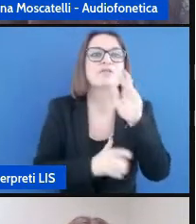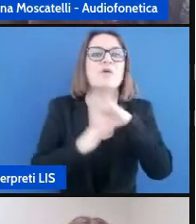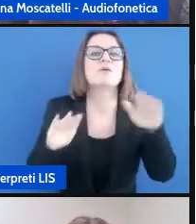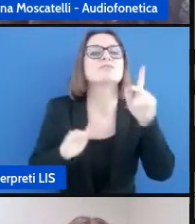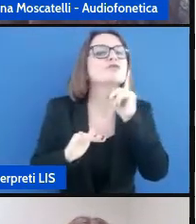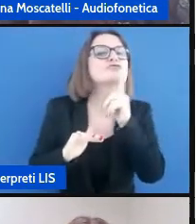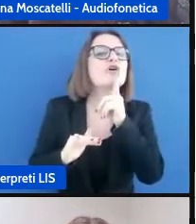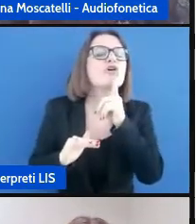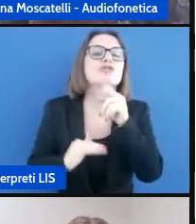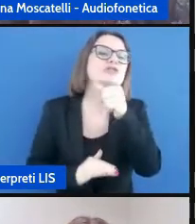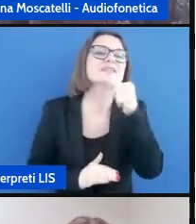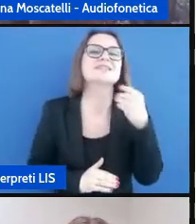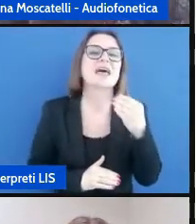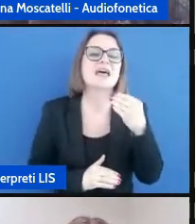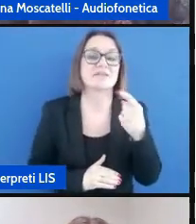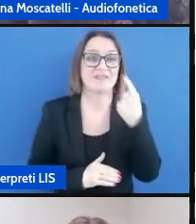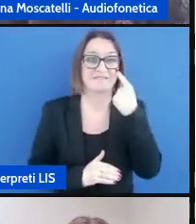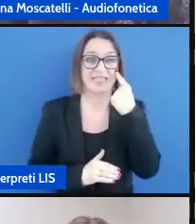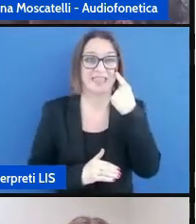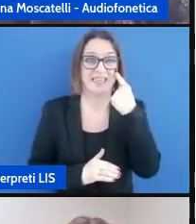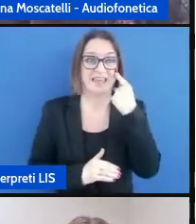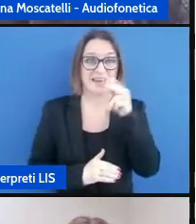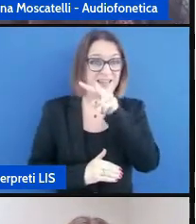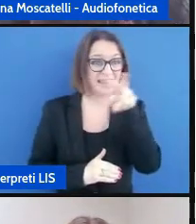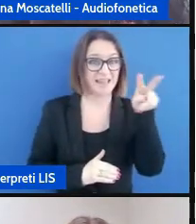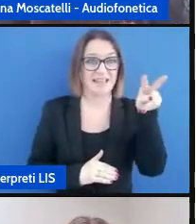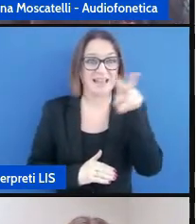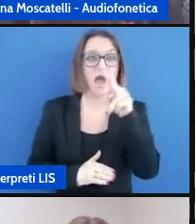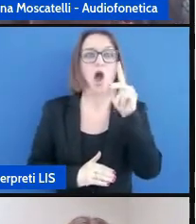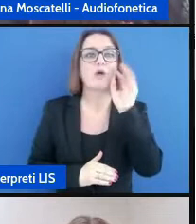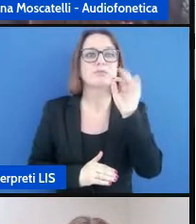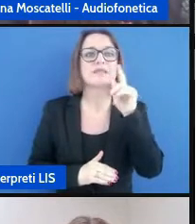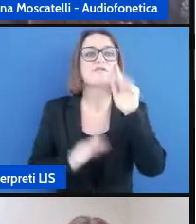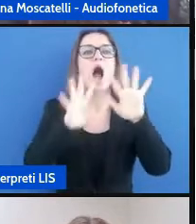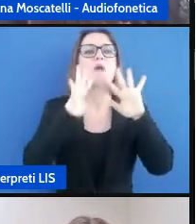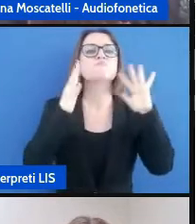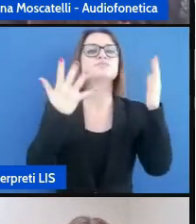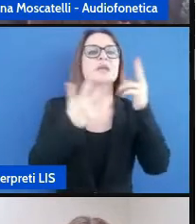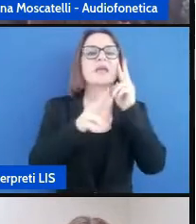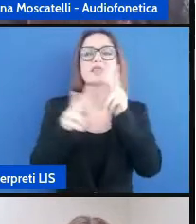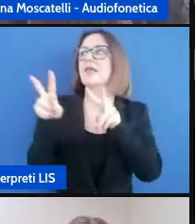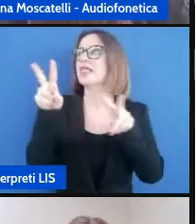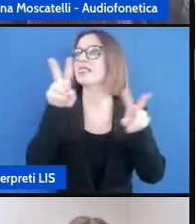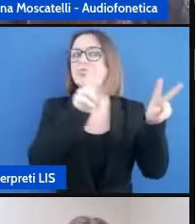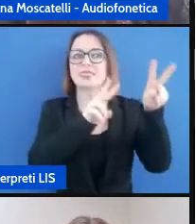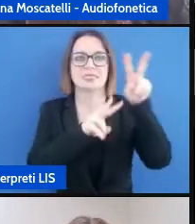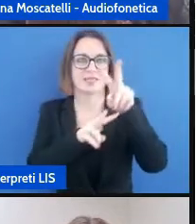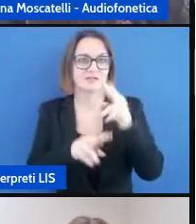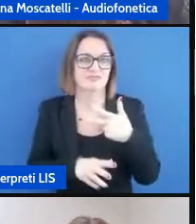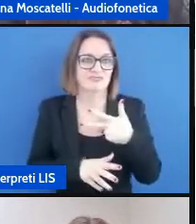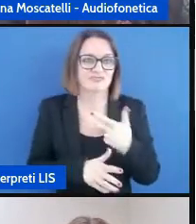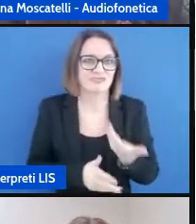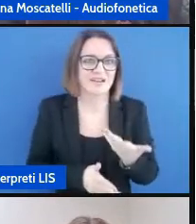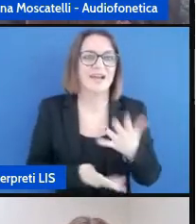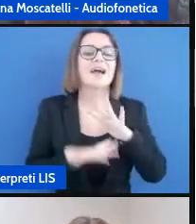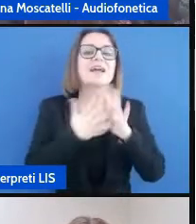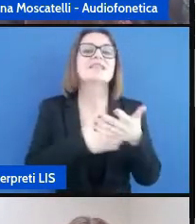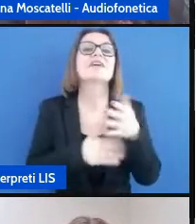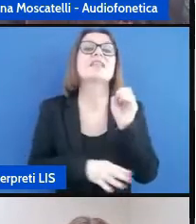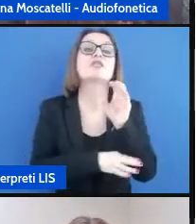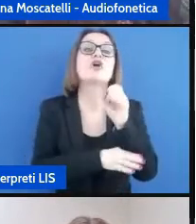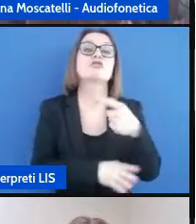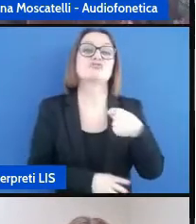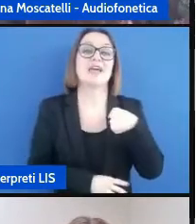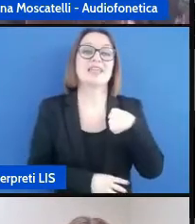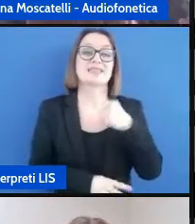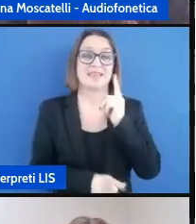necessità di utilizzare la vista per osservare l'ambiente circostante quindi da parte degli docenti